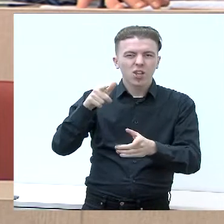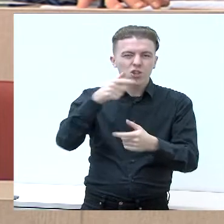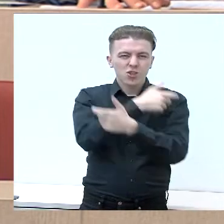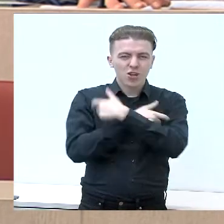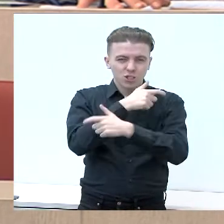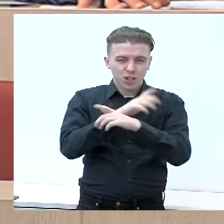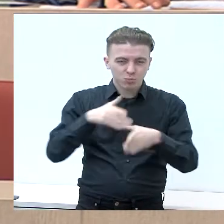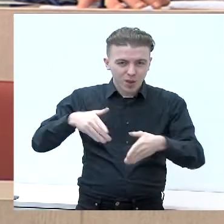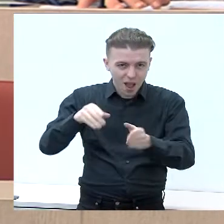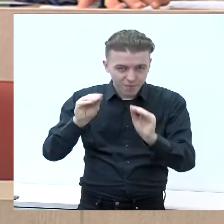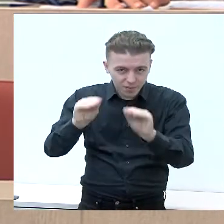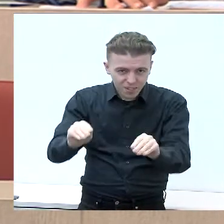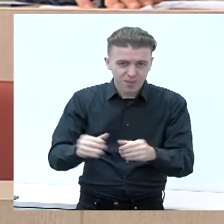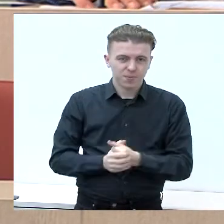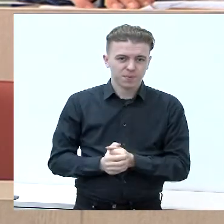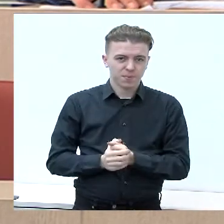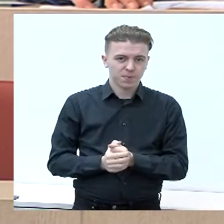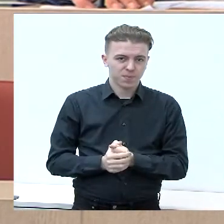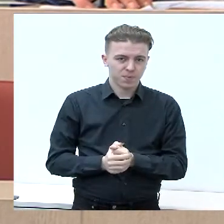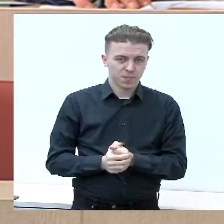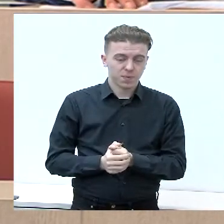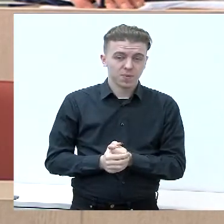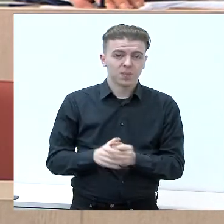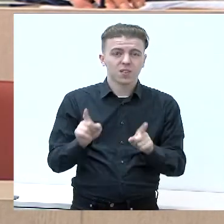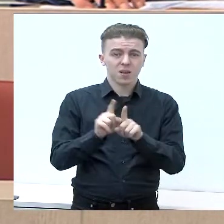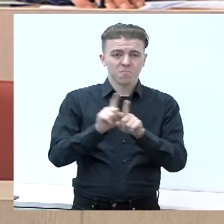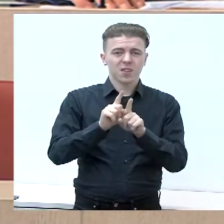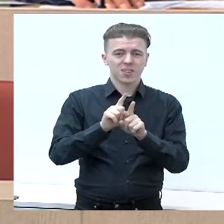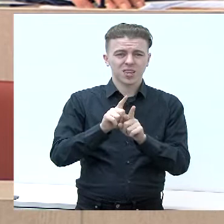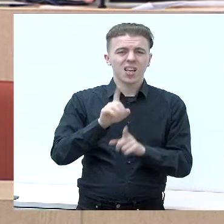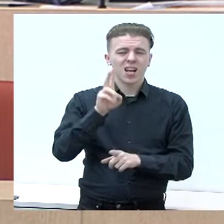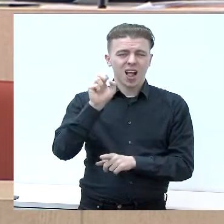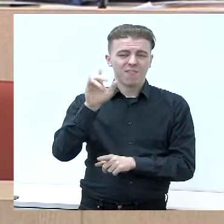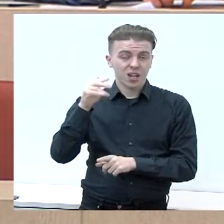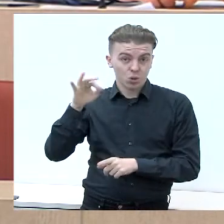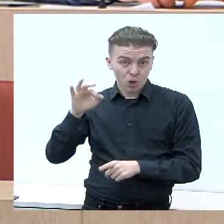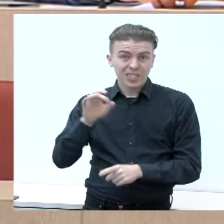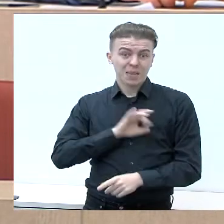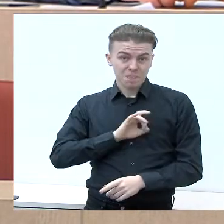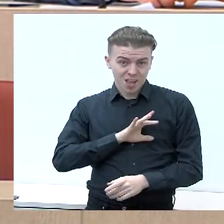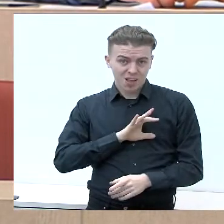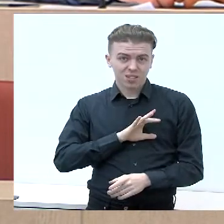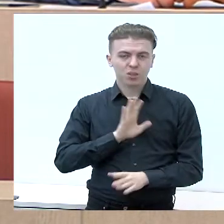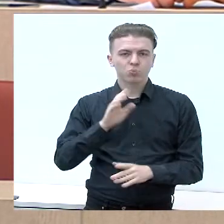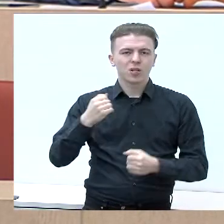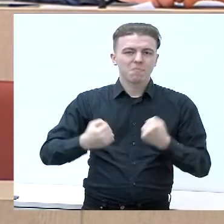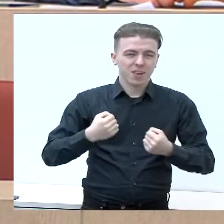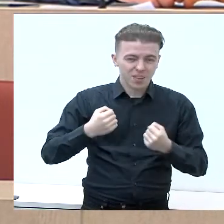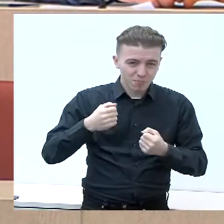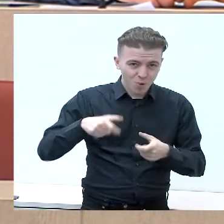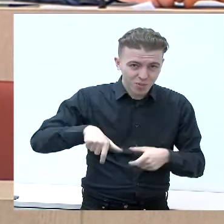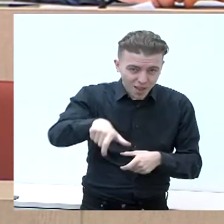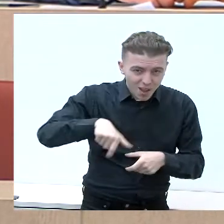Taip pat Kalvarijos gimnazijai įrengtas stadionas su bėgimų takais, mokykloje